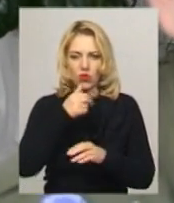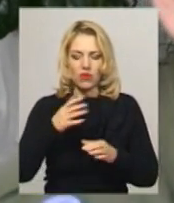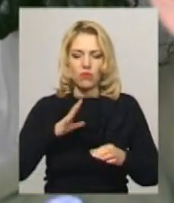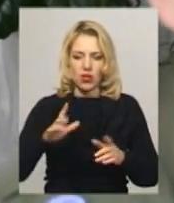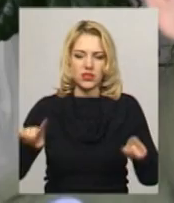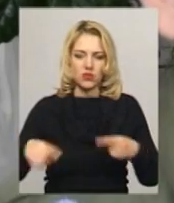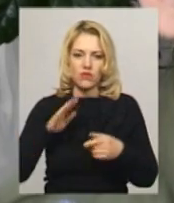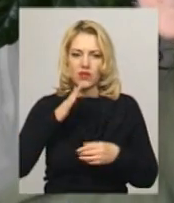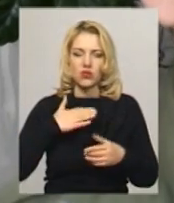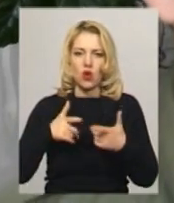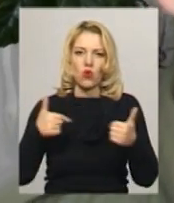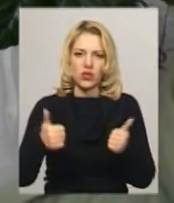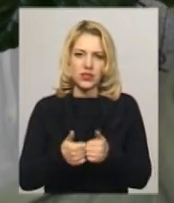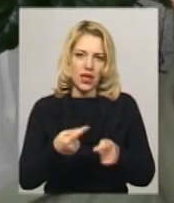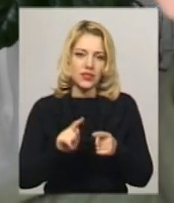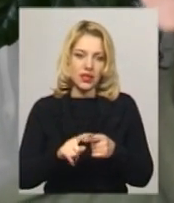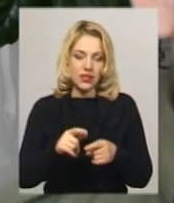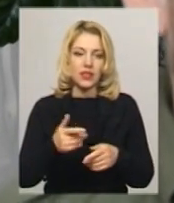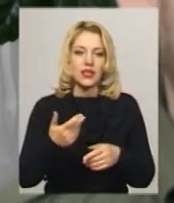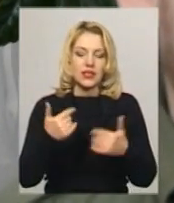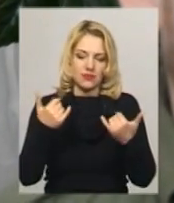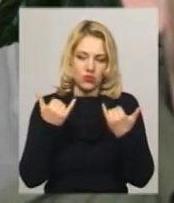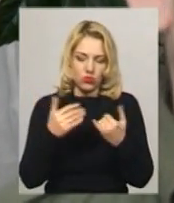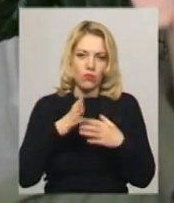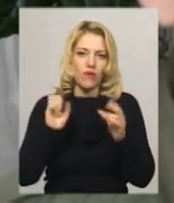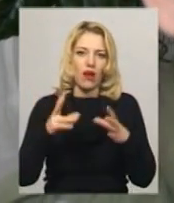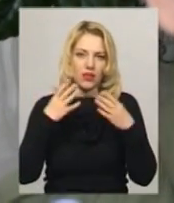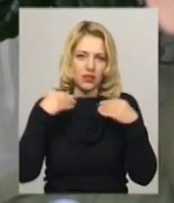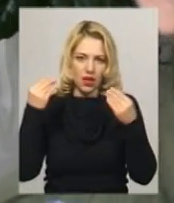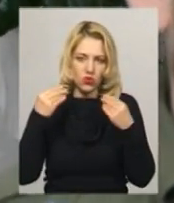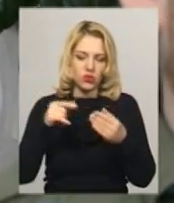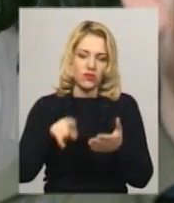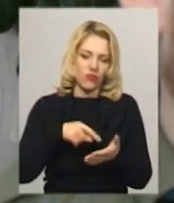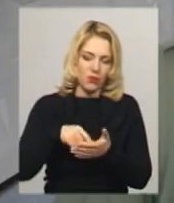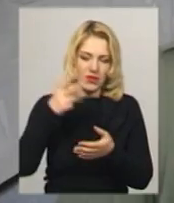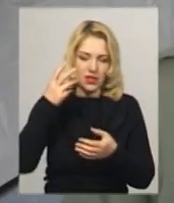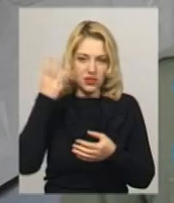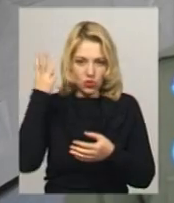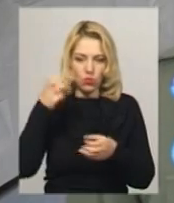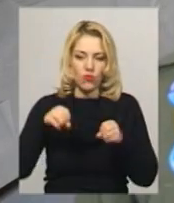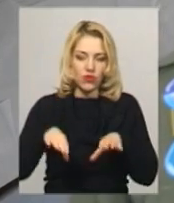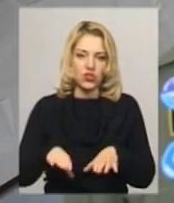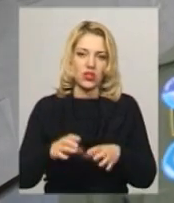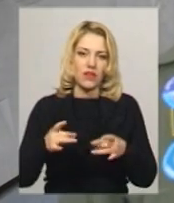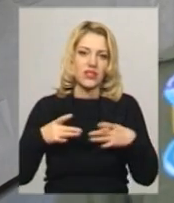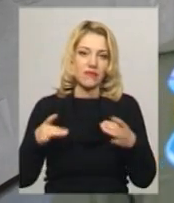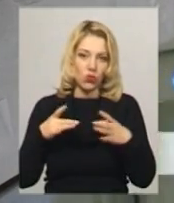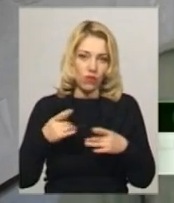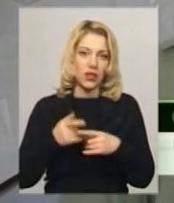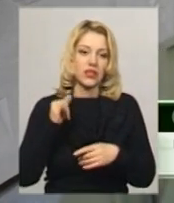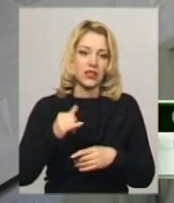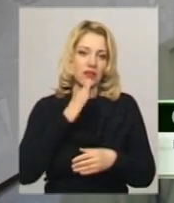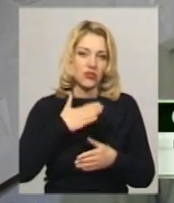наша організація і, власне, ми так, своєрідний день народження вирішили в Хмельницькому відсвяткувати. Нашим основним завданням є